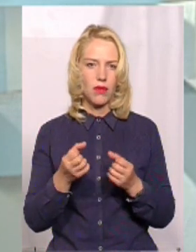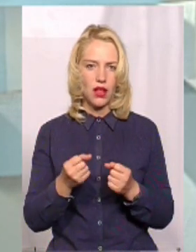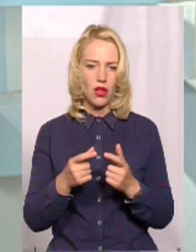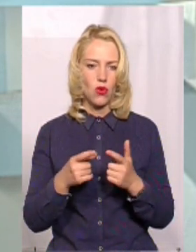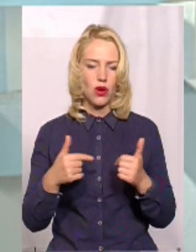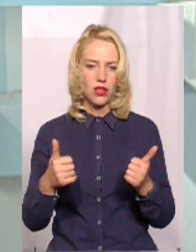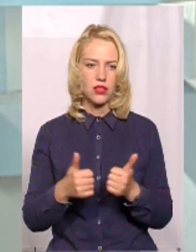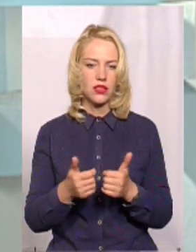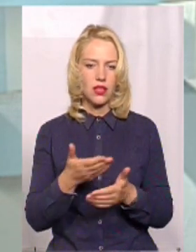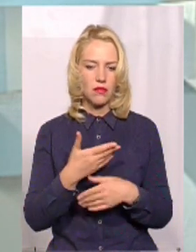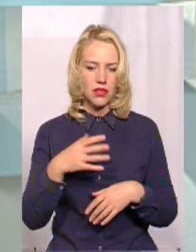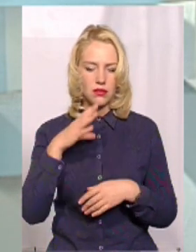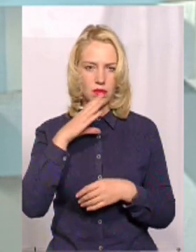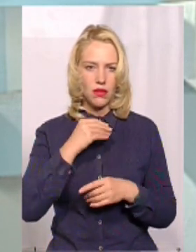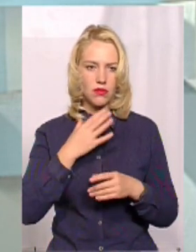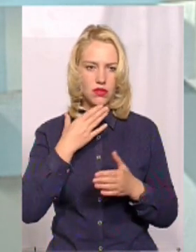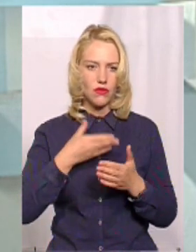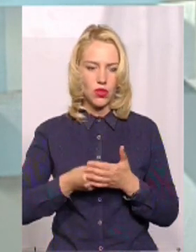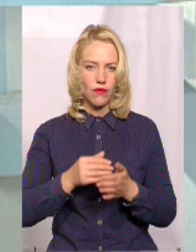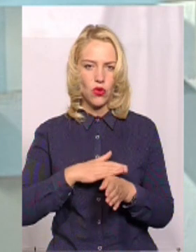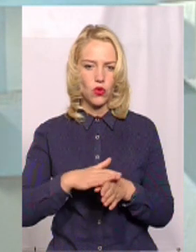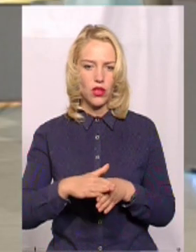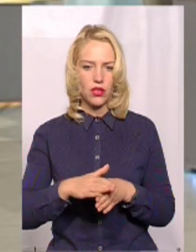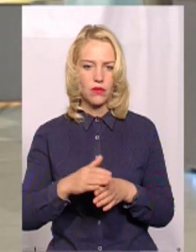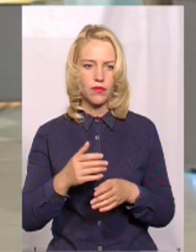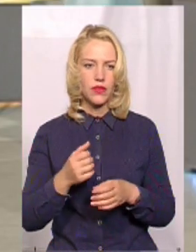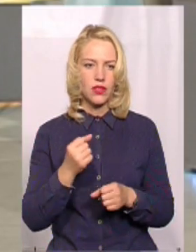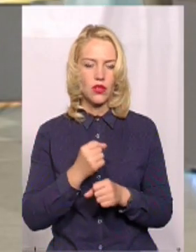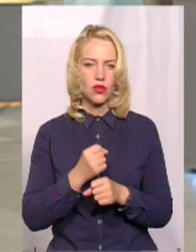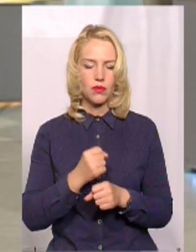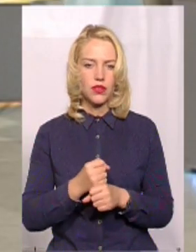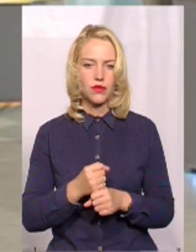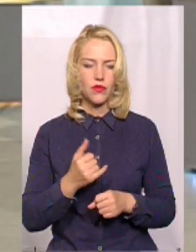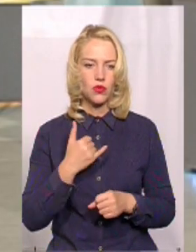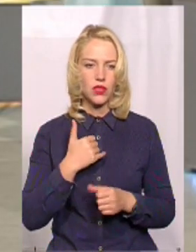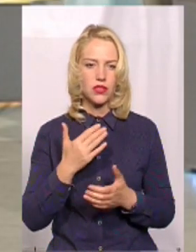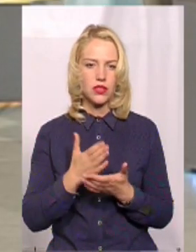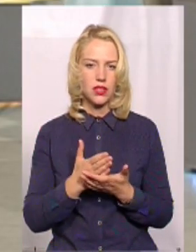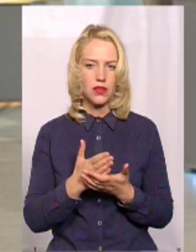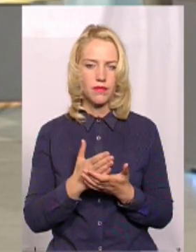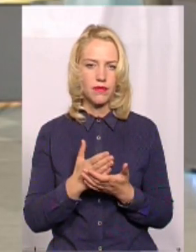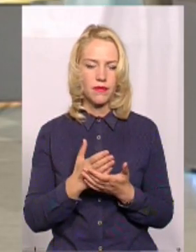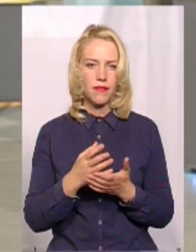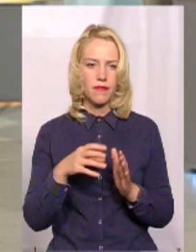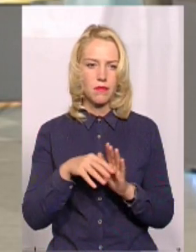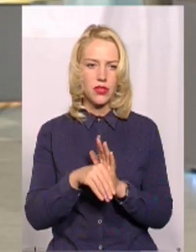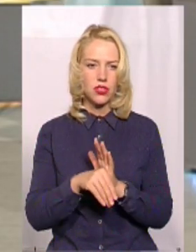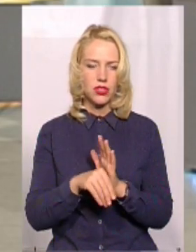то ми справимося з своїми виконанням цих обсягів робіт. Тому що в нас є вже десь в межах